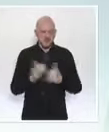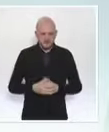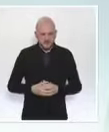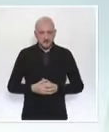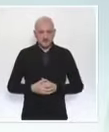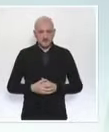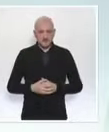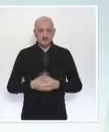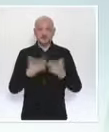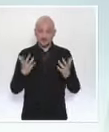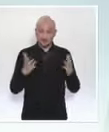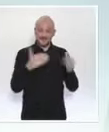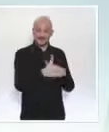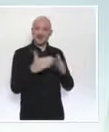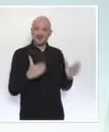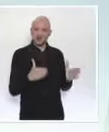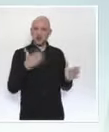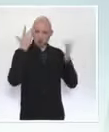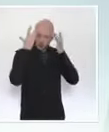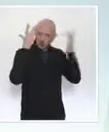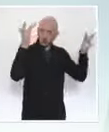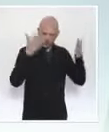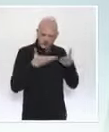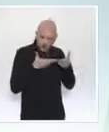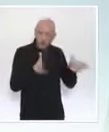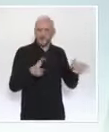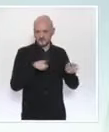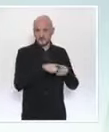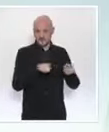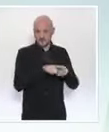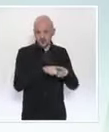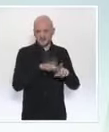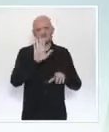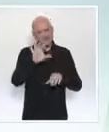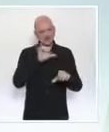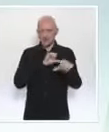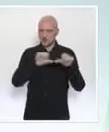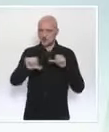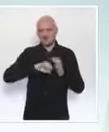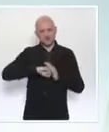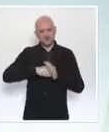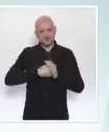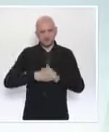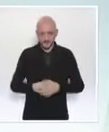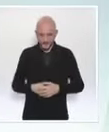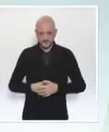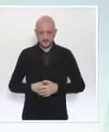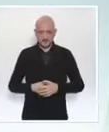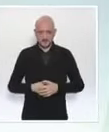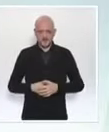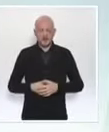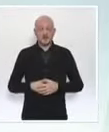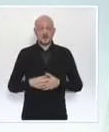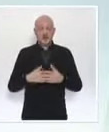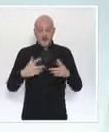dans le champ de la culture, pourront reprendre dans le respect de protocoles sanitaires stricts. Cette nouvelle étape